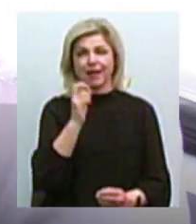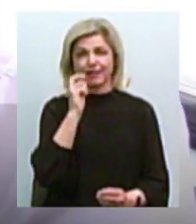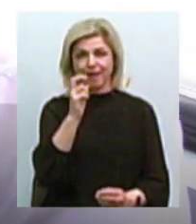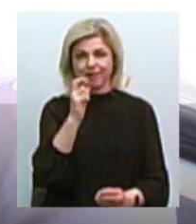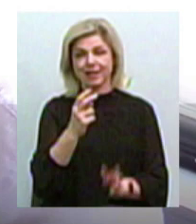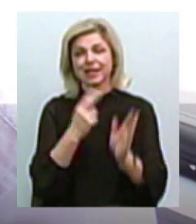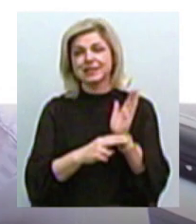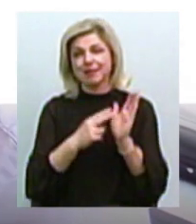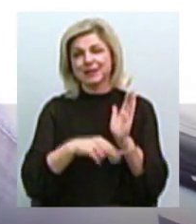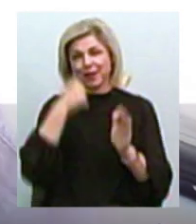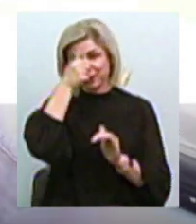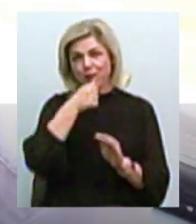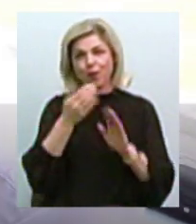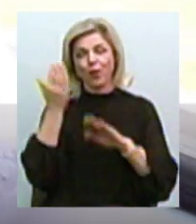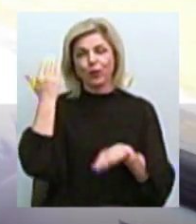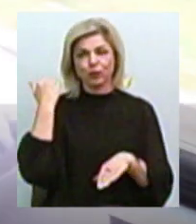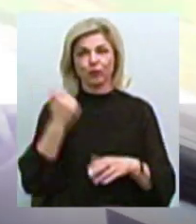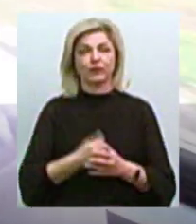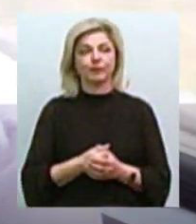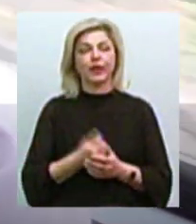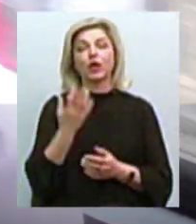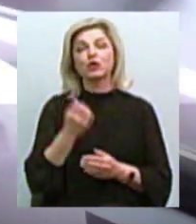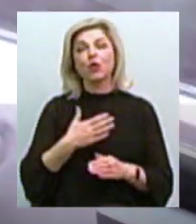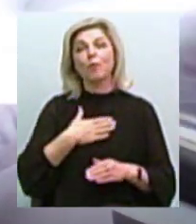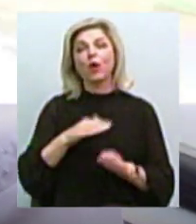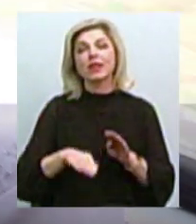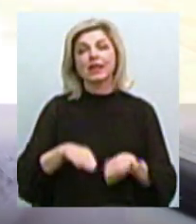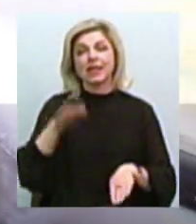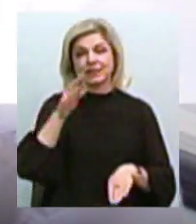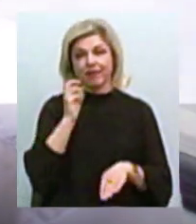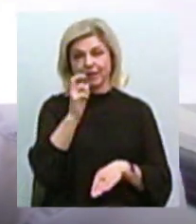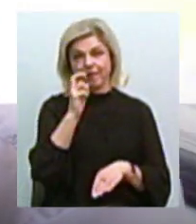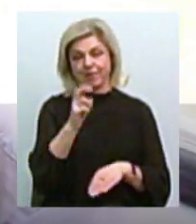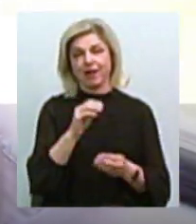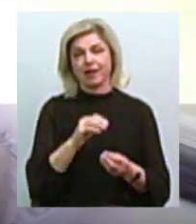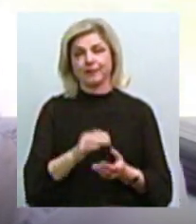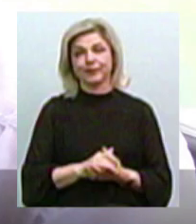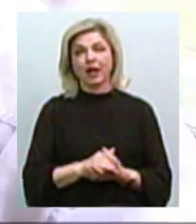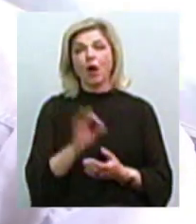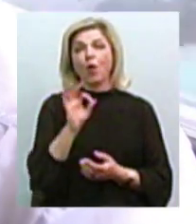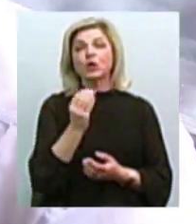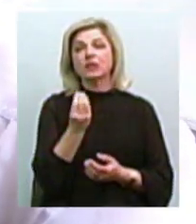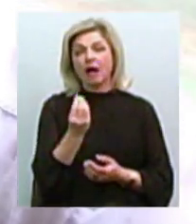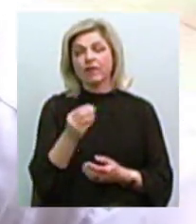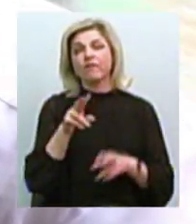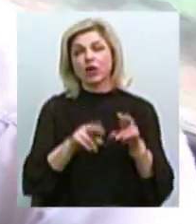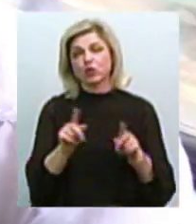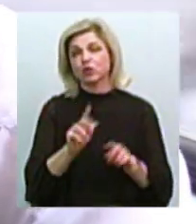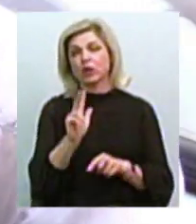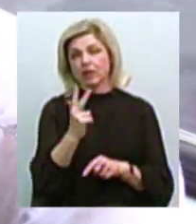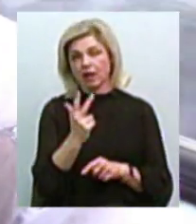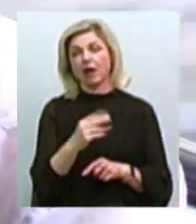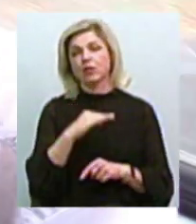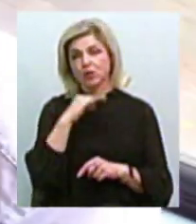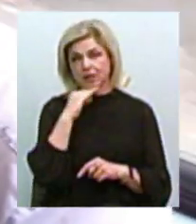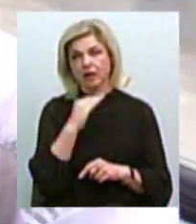Трамваї стародавні, 70-х років. Ще з мого дитинства їздять. Ось так от. Щодо вартості, вважаю, що 3 гривні цілком